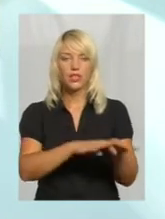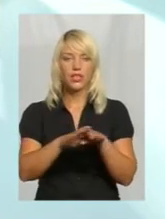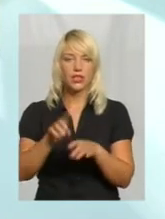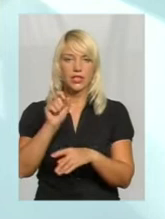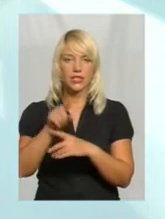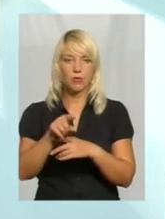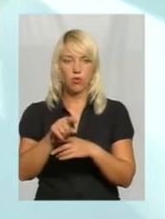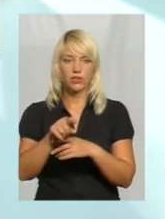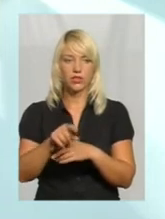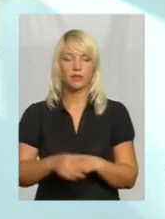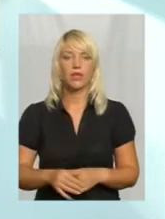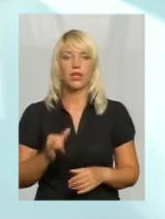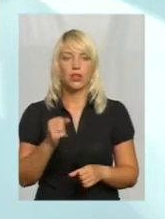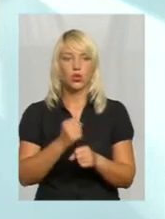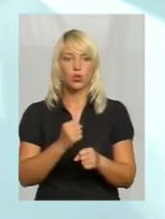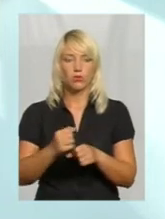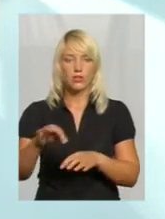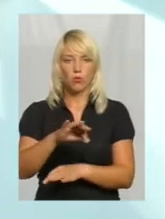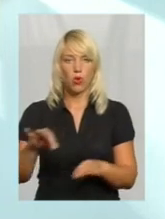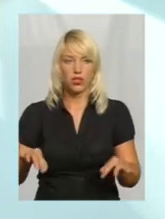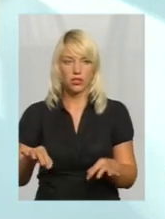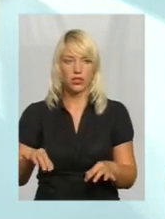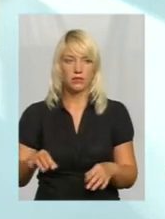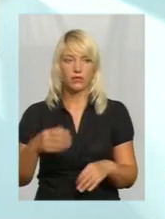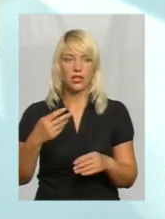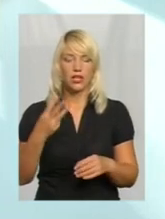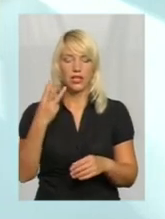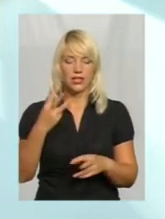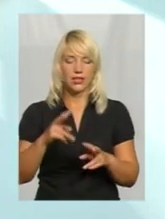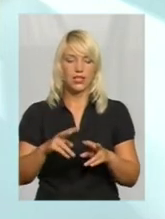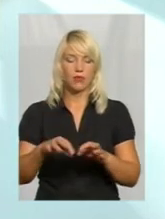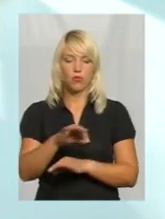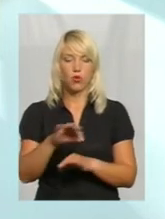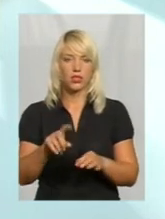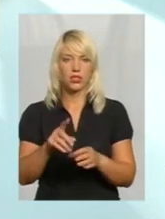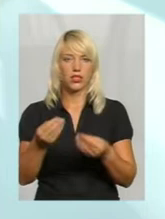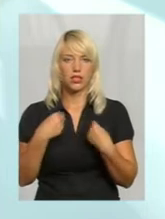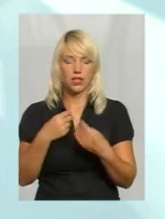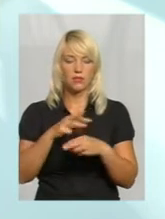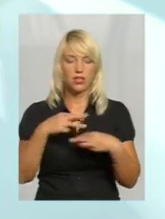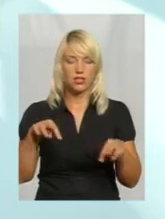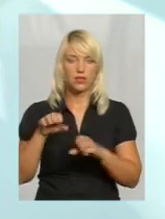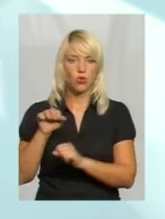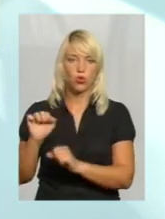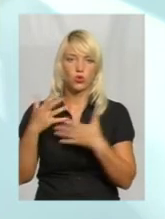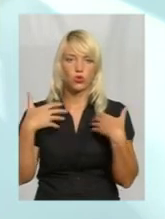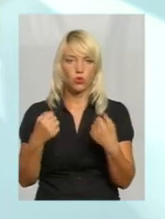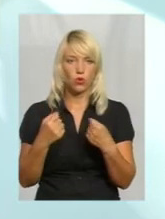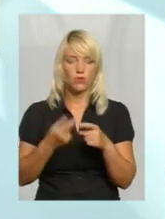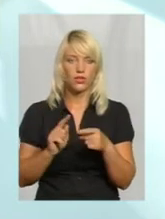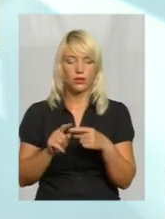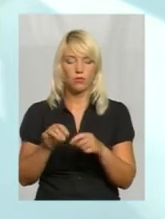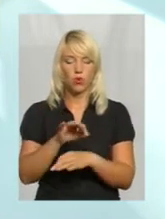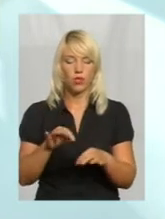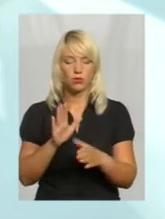і роблять ці проєкти, є три типові проєкти, які нам надало Міністерство охорони здоров'я, ці проєкти